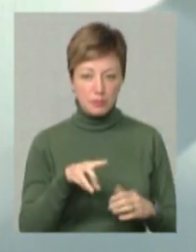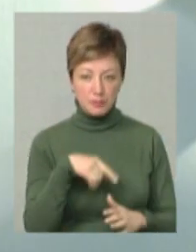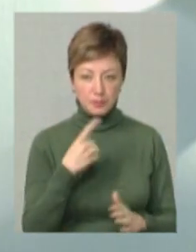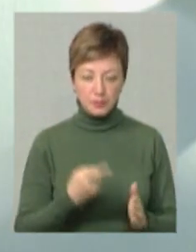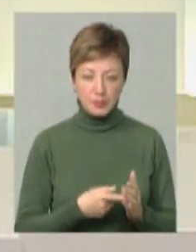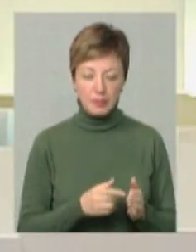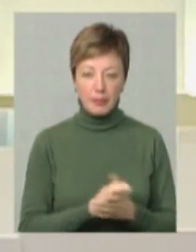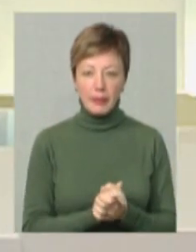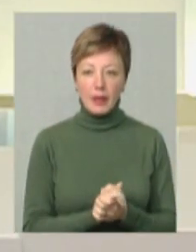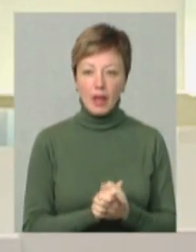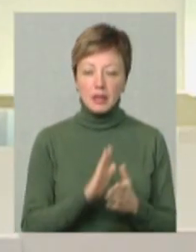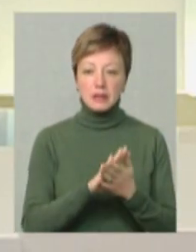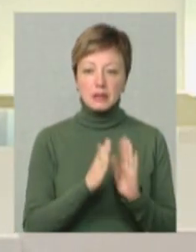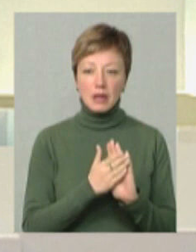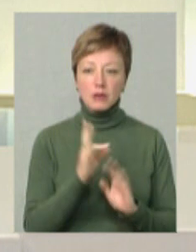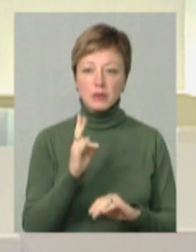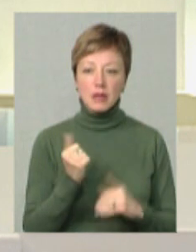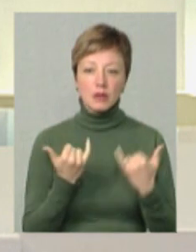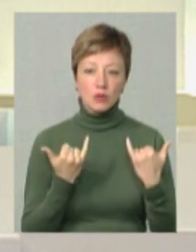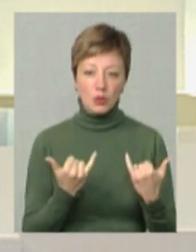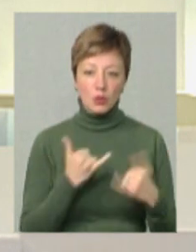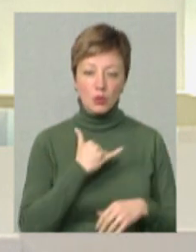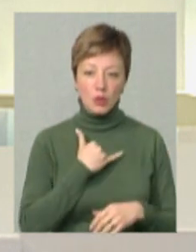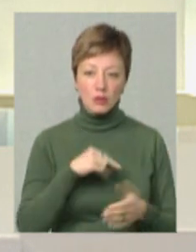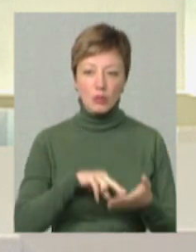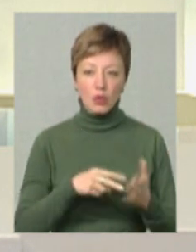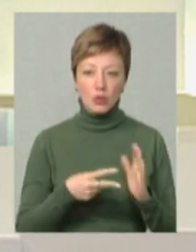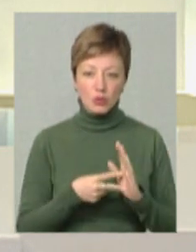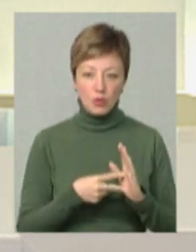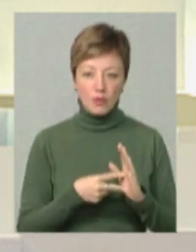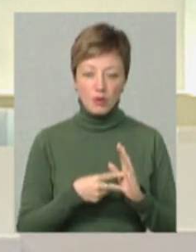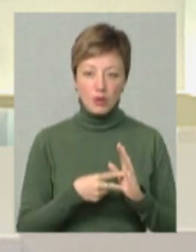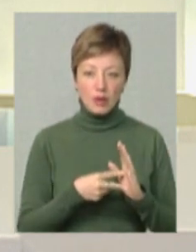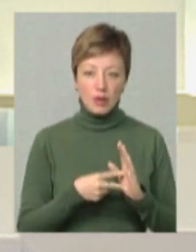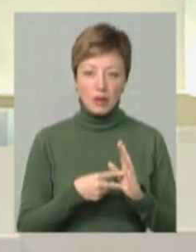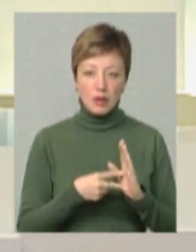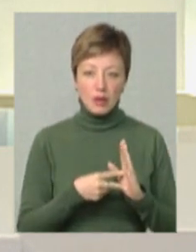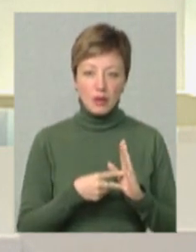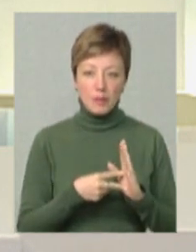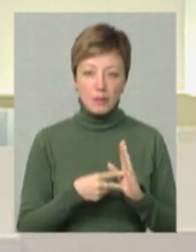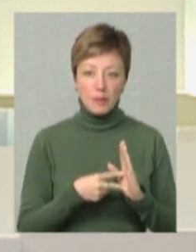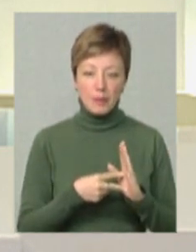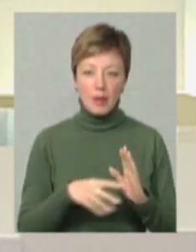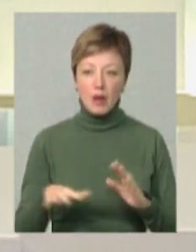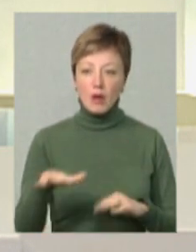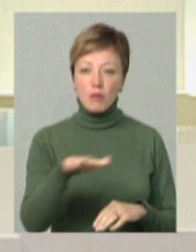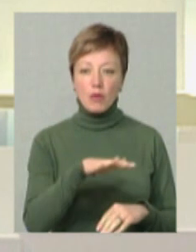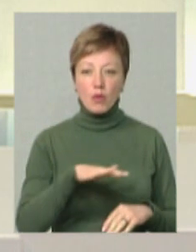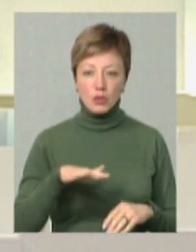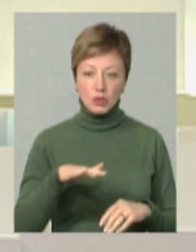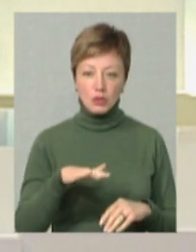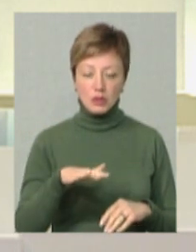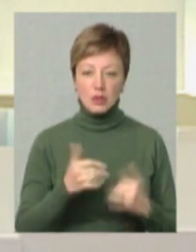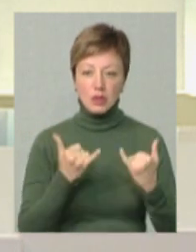Станом на сьогодні у нас прогнозовано, значить, площа прогнозована